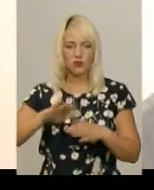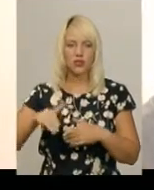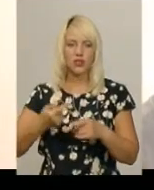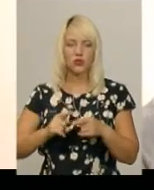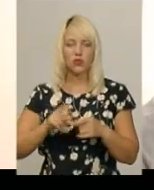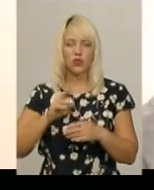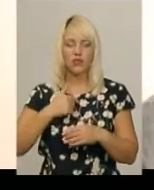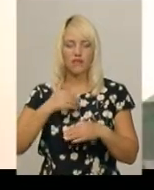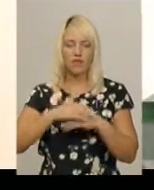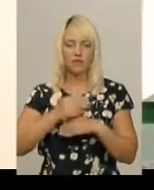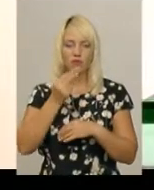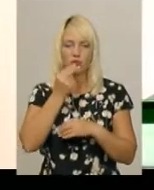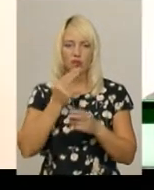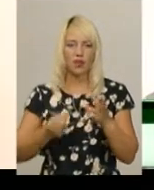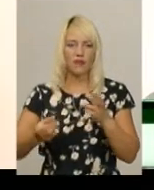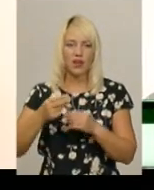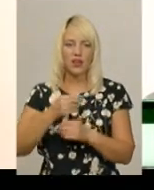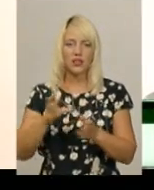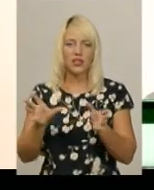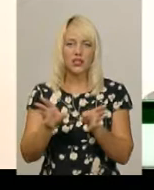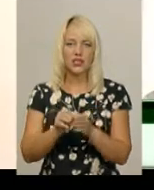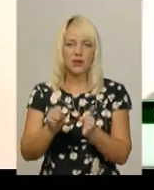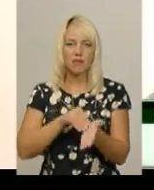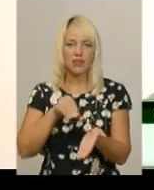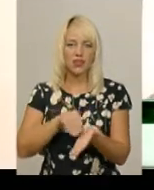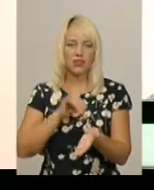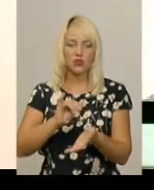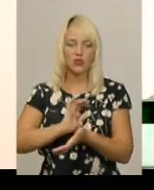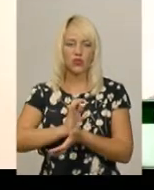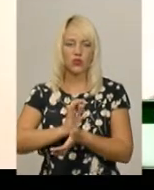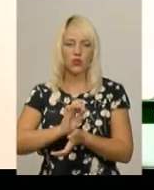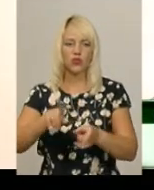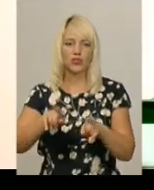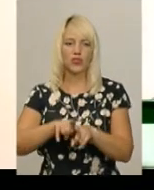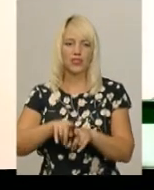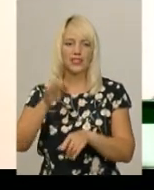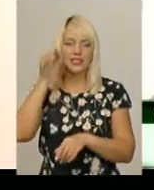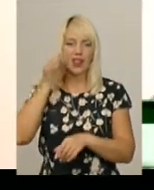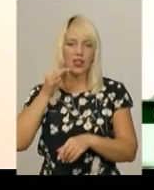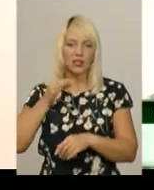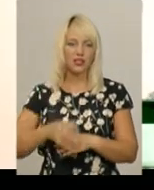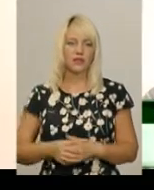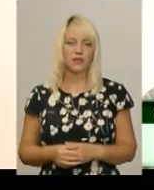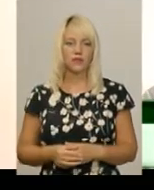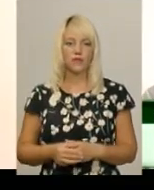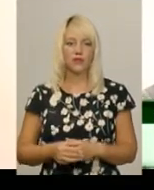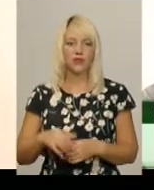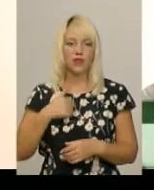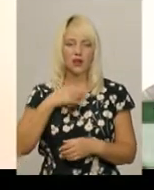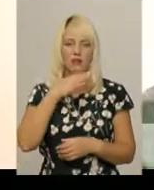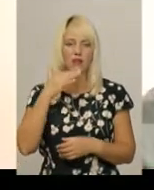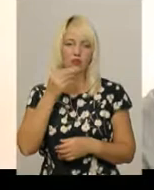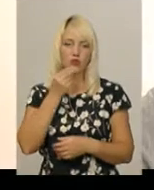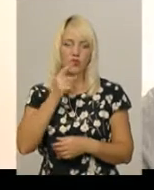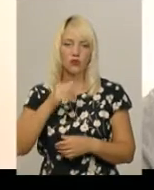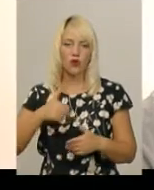поїла ввечері вареники з сметаною, і ще їла творог такий сладкий, я ще його багато з'їла, бо я